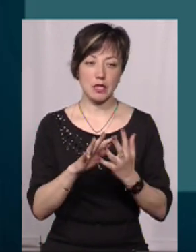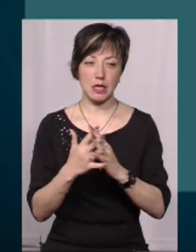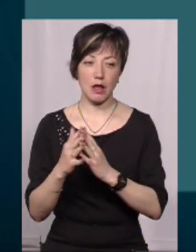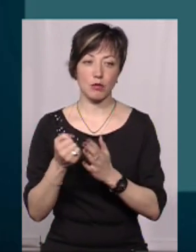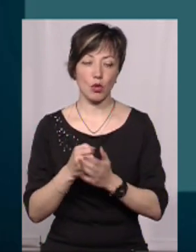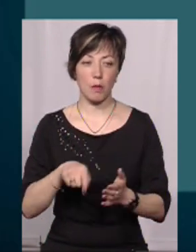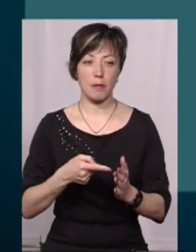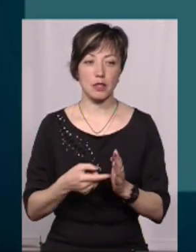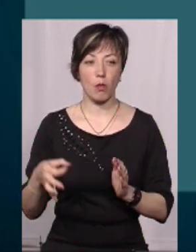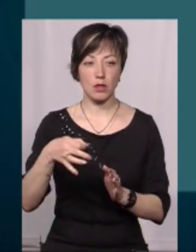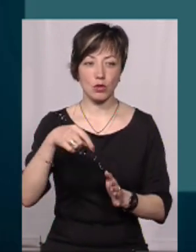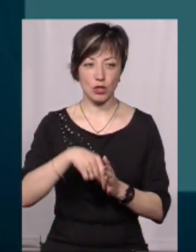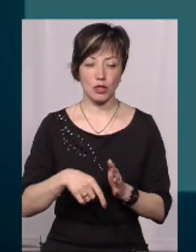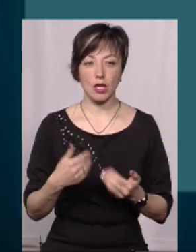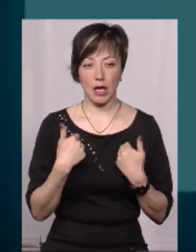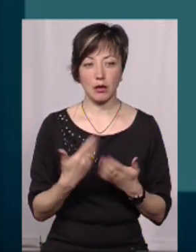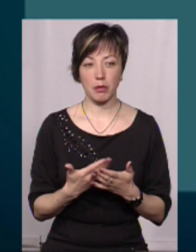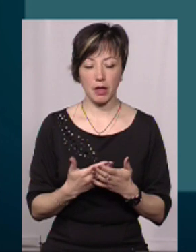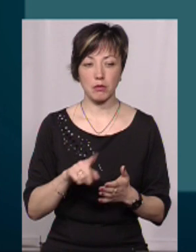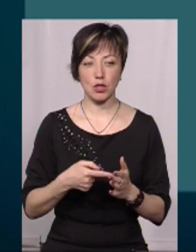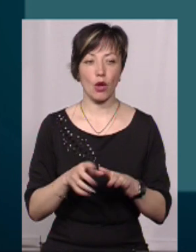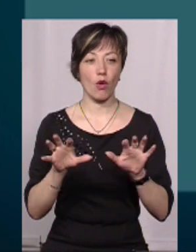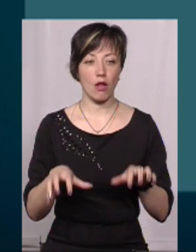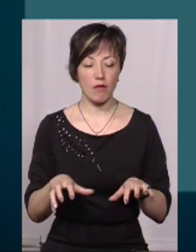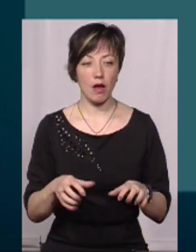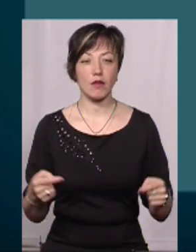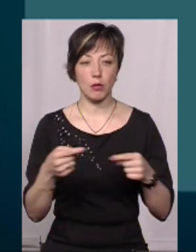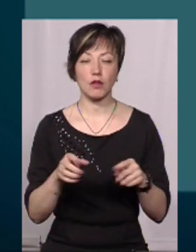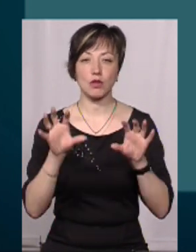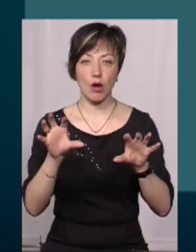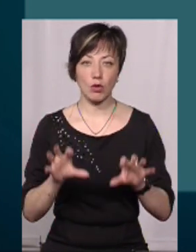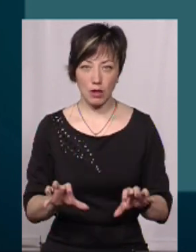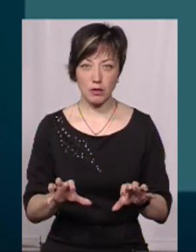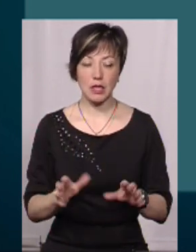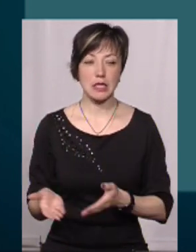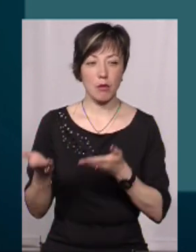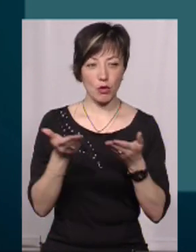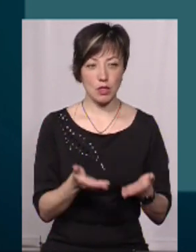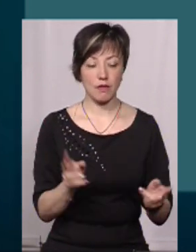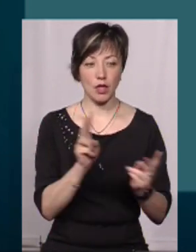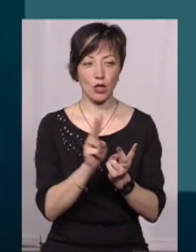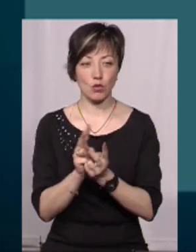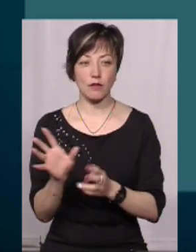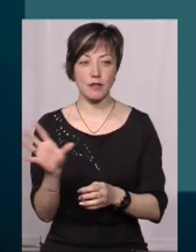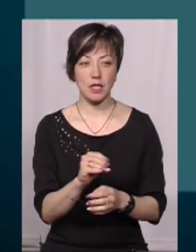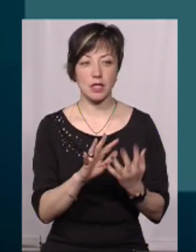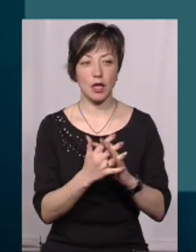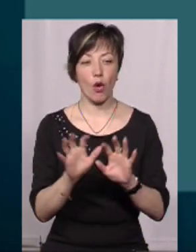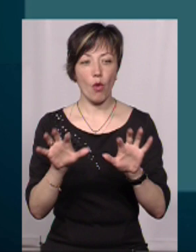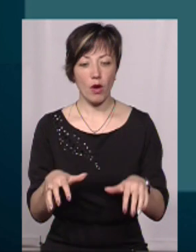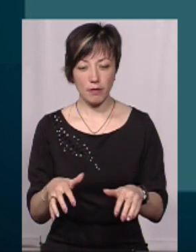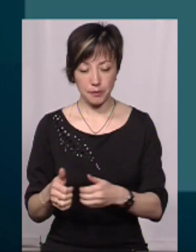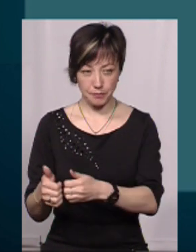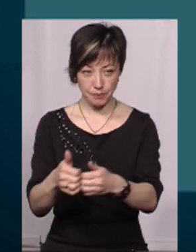до міста обласного значення. Я, наприклад, як міський голова, відповідно до законодавства, запросив на зустріч сільських голів відповідного